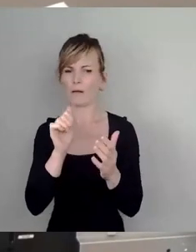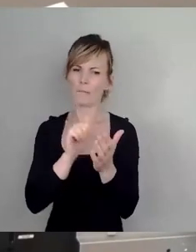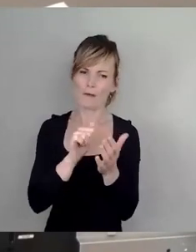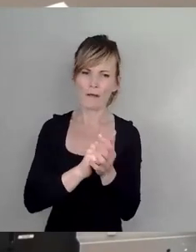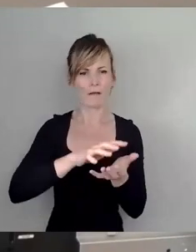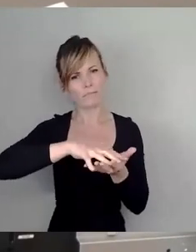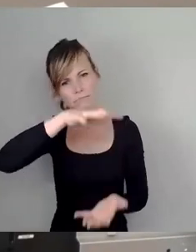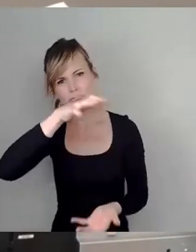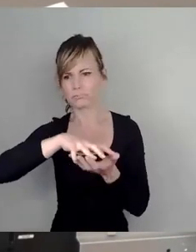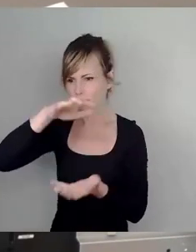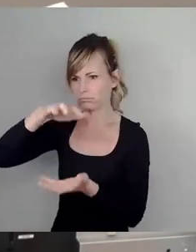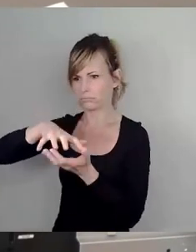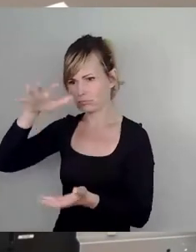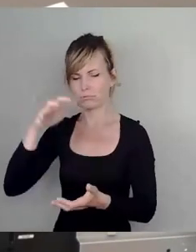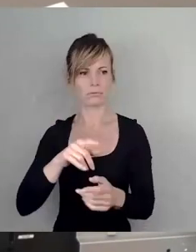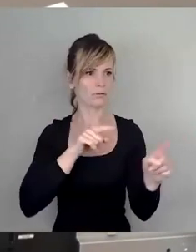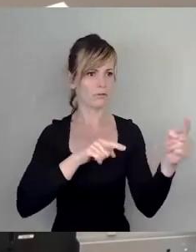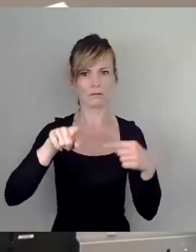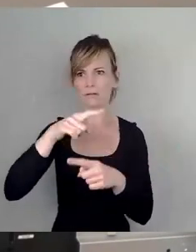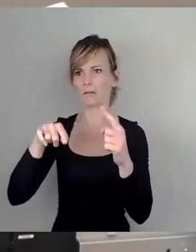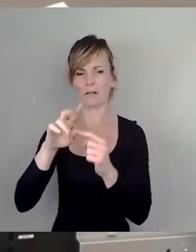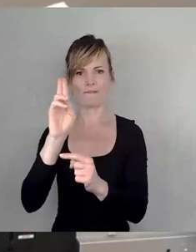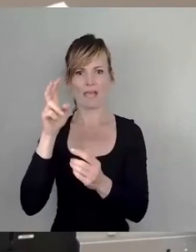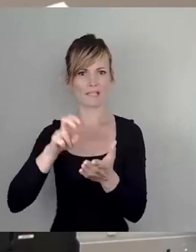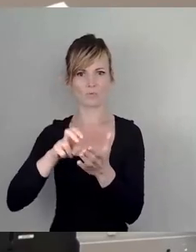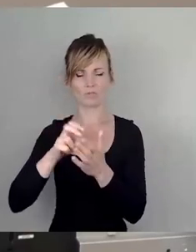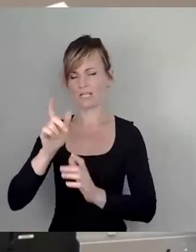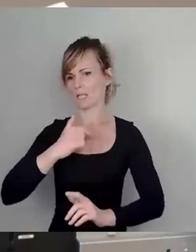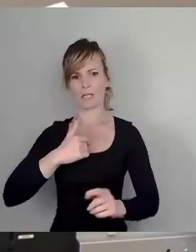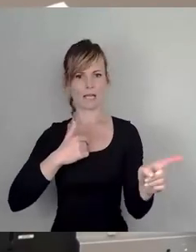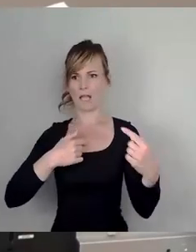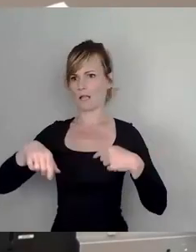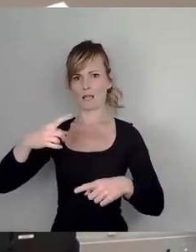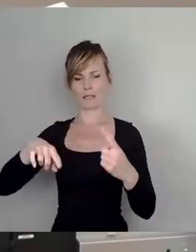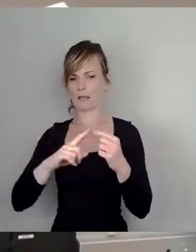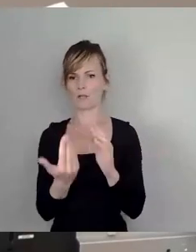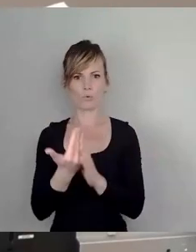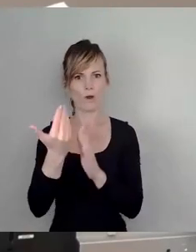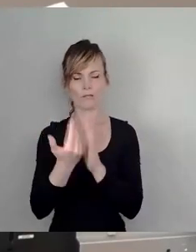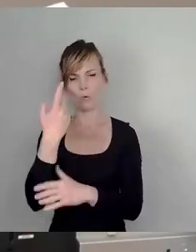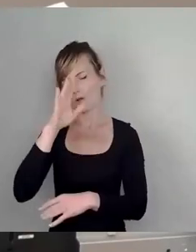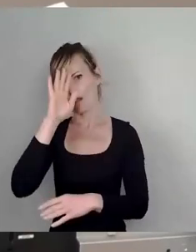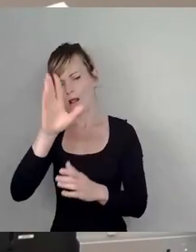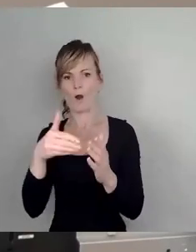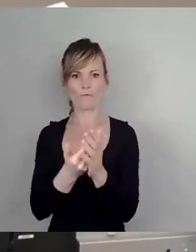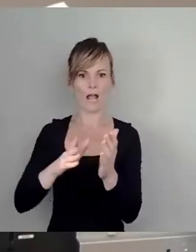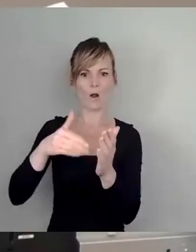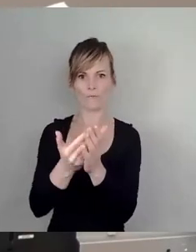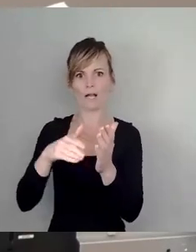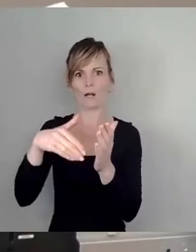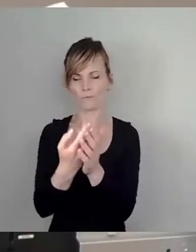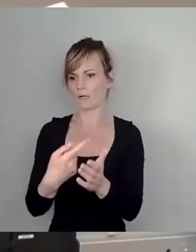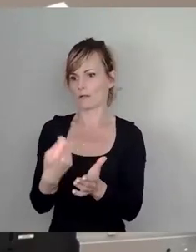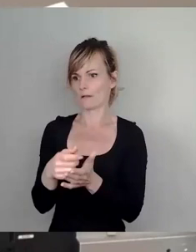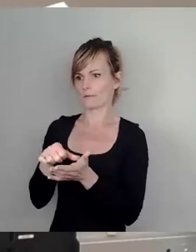Zuständigkeiten und Abwehrreflexen mit immer neuen, unsinnigen Auflagen und kostenintensiven Aufgaben aufwartet und